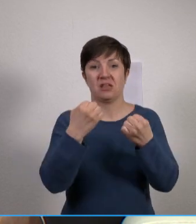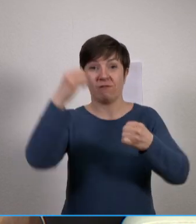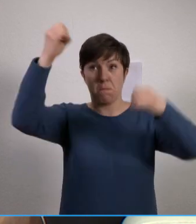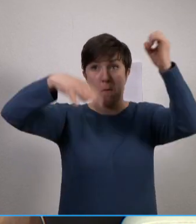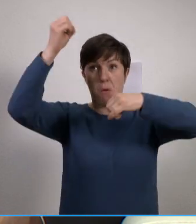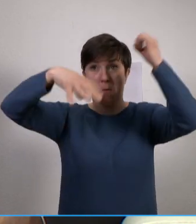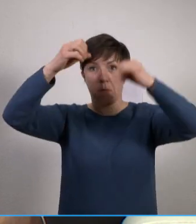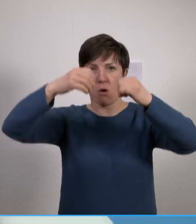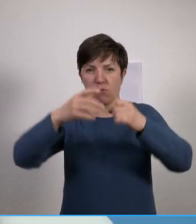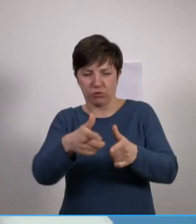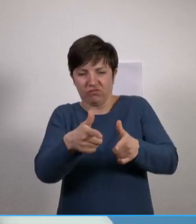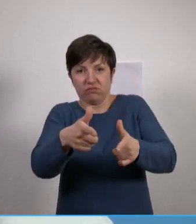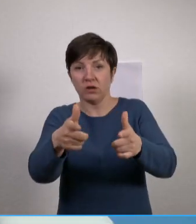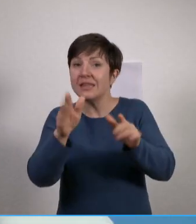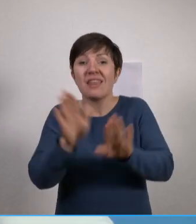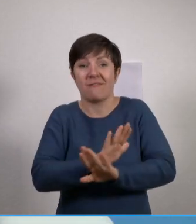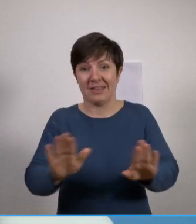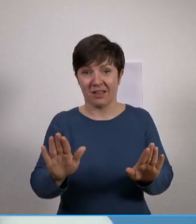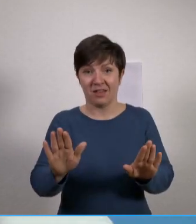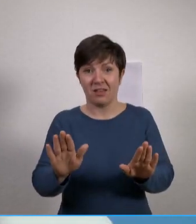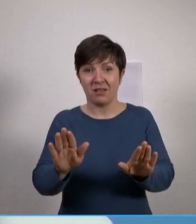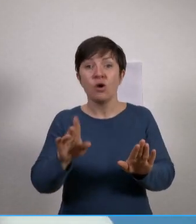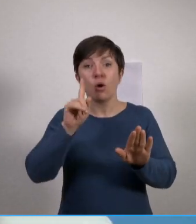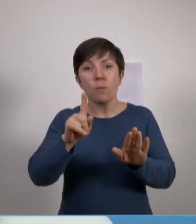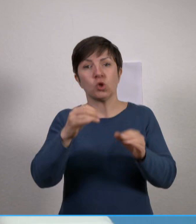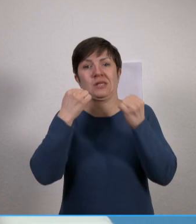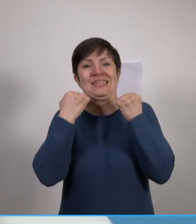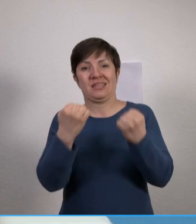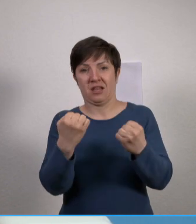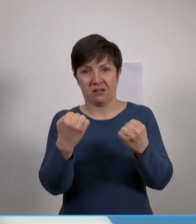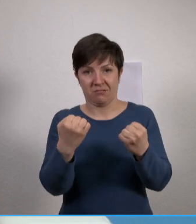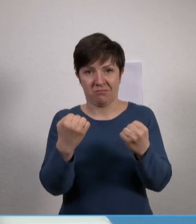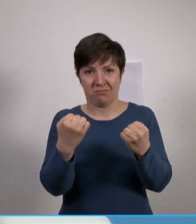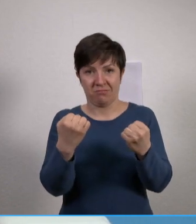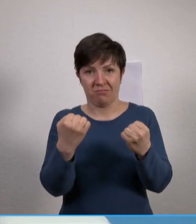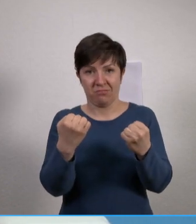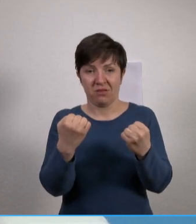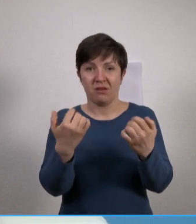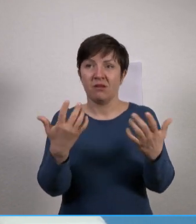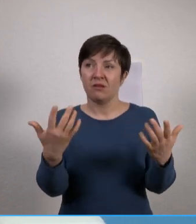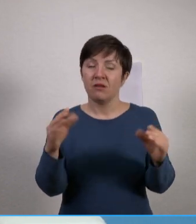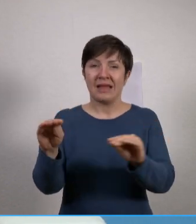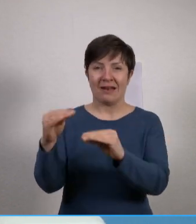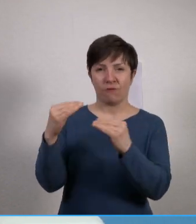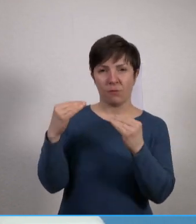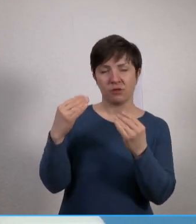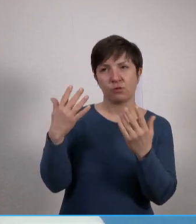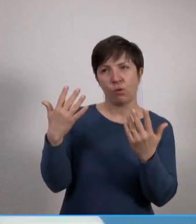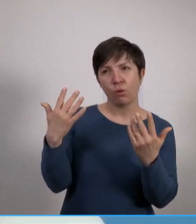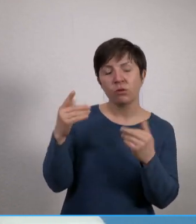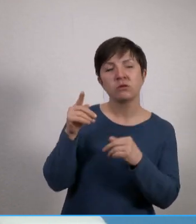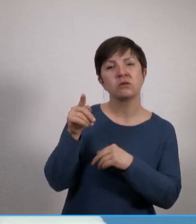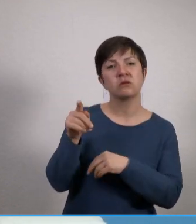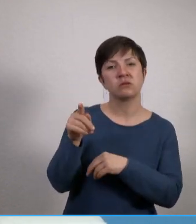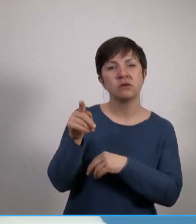Hilfsgütern, Medikamenten und auch anderen Dingen. Nach unseren Informationen ist es so, dass inzwischen